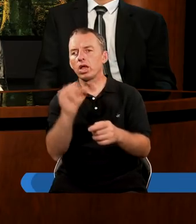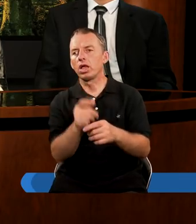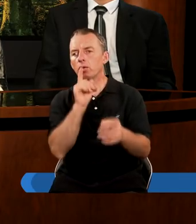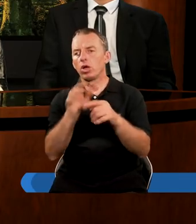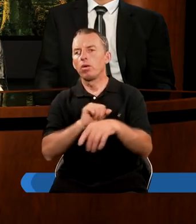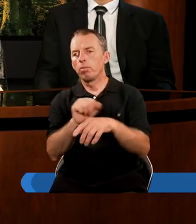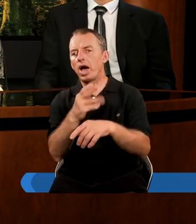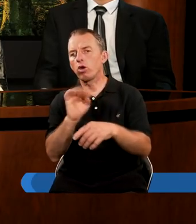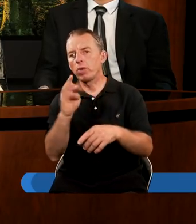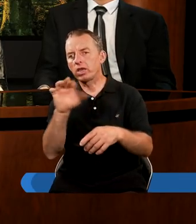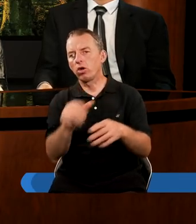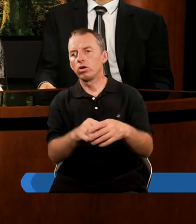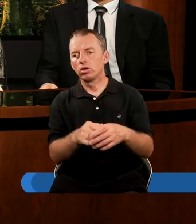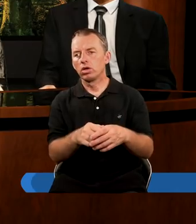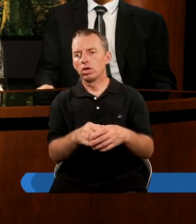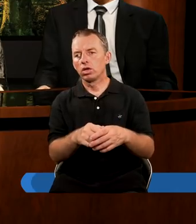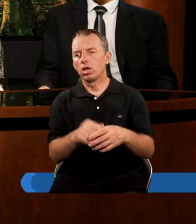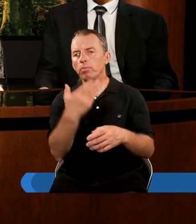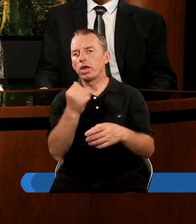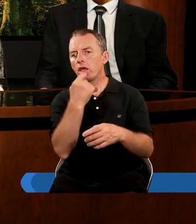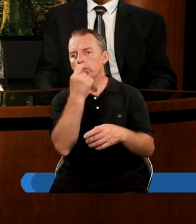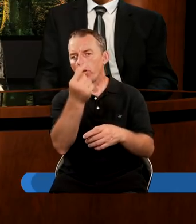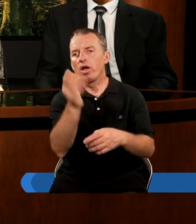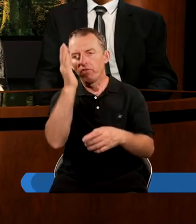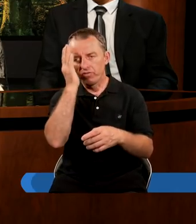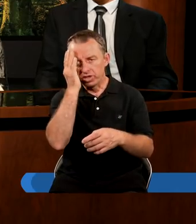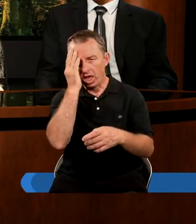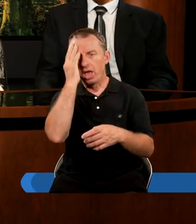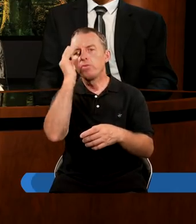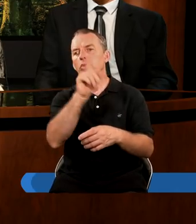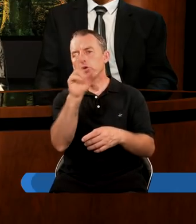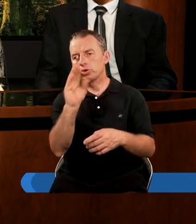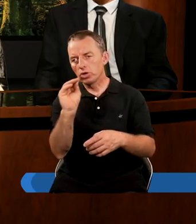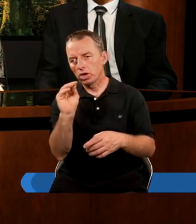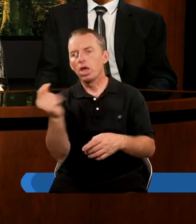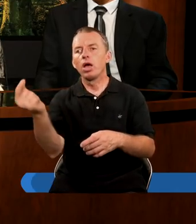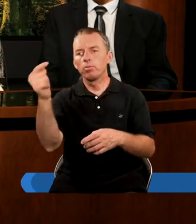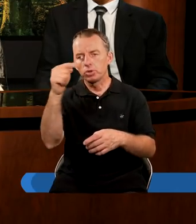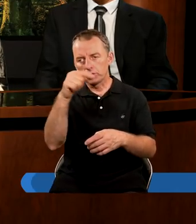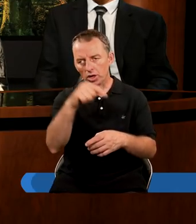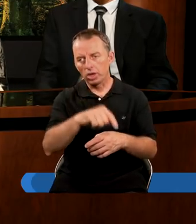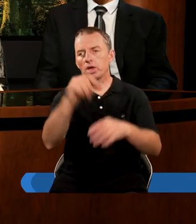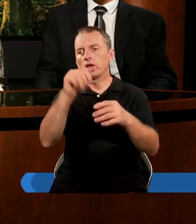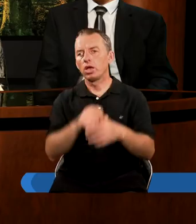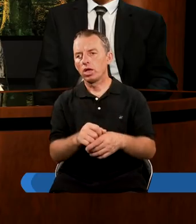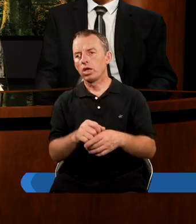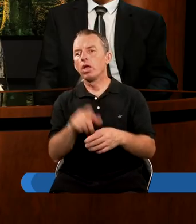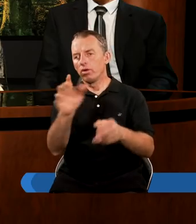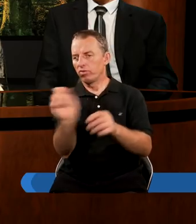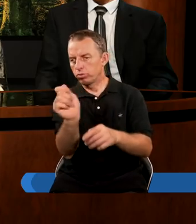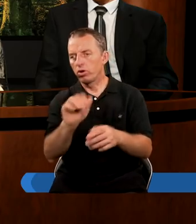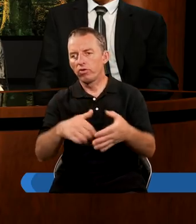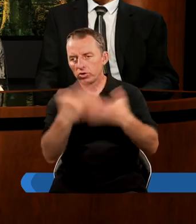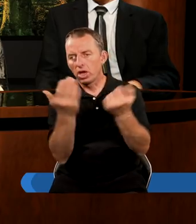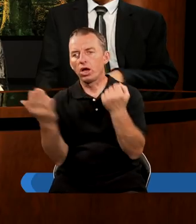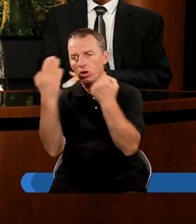rozmawiał z Martą i Marią i Marta mu powiedziała, wiem, że przyjdzie i wiem, że go wzbudzi